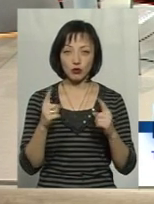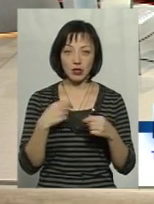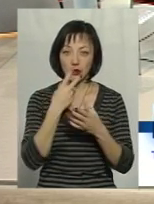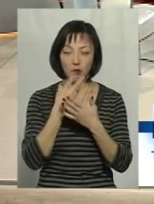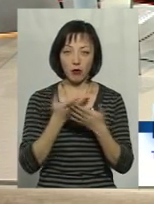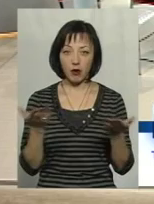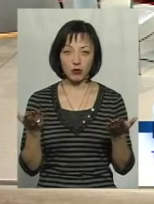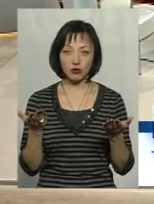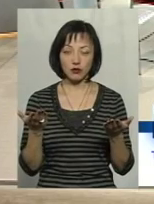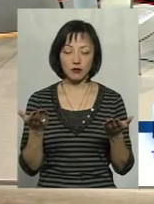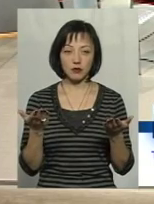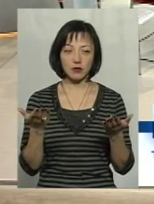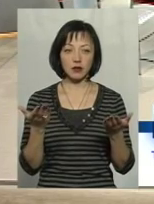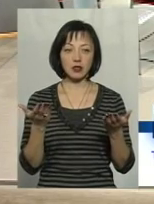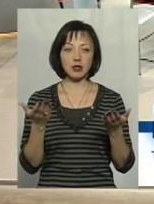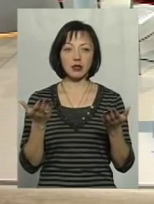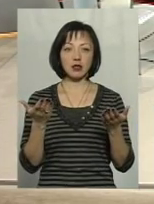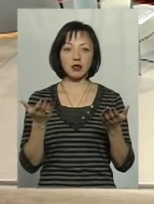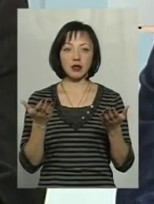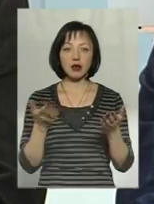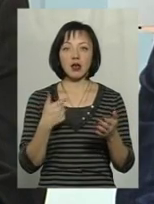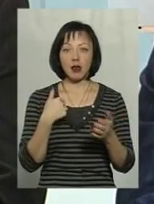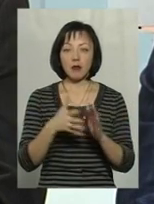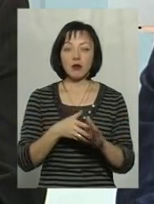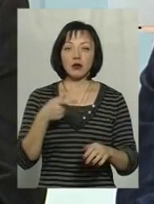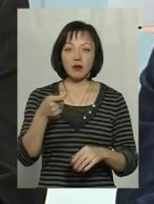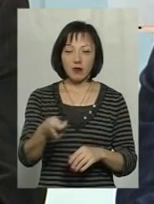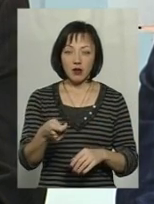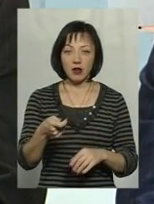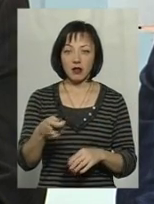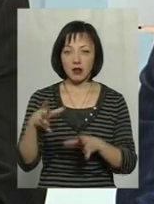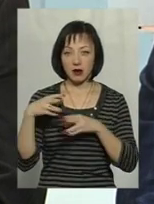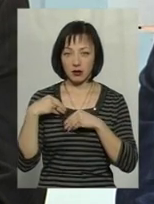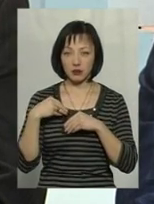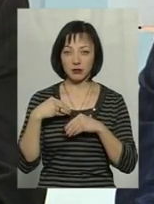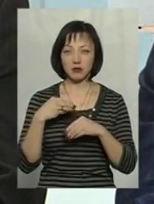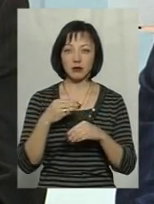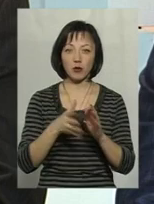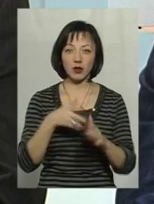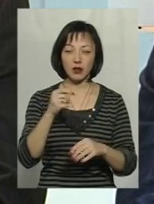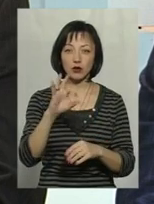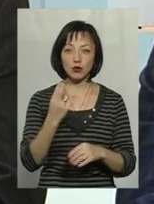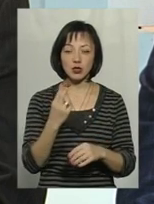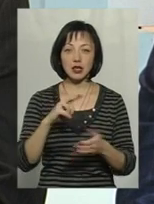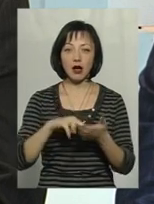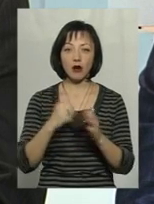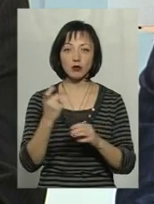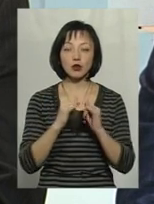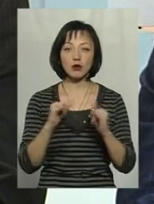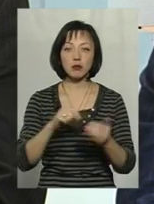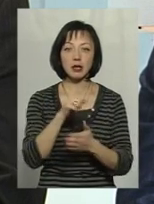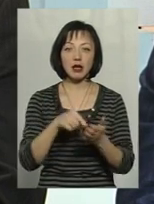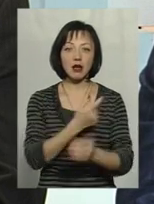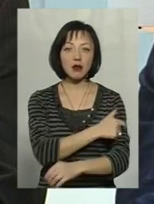побачив. Самі ми подавали, я і мої колеги подавали так само в соціально-економічний розвиток і питання по